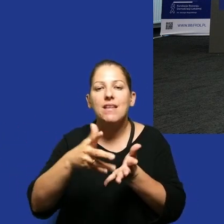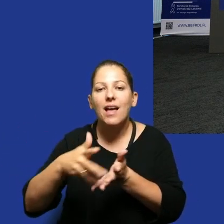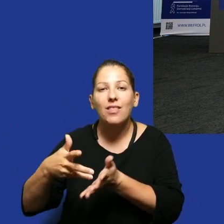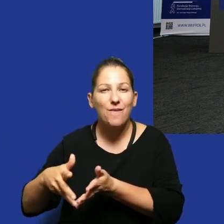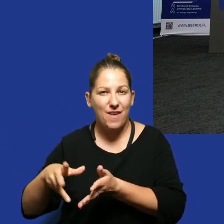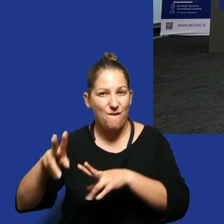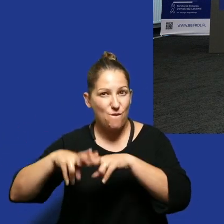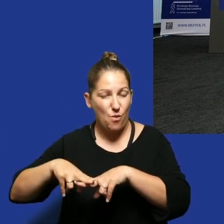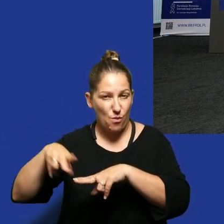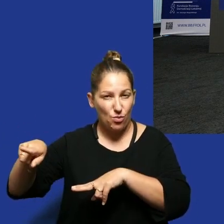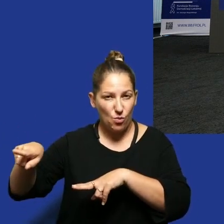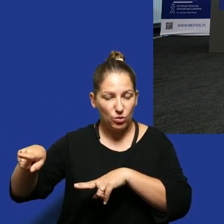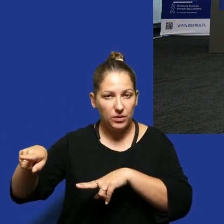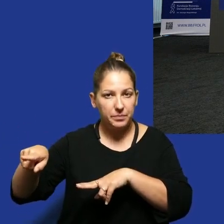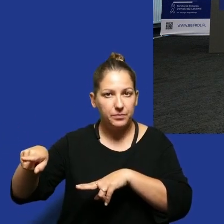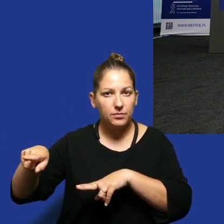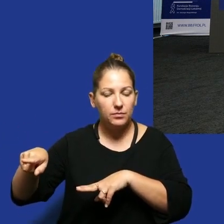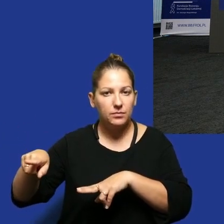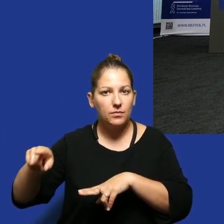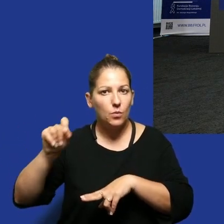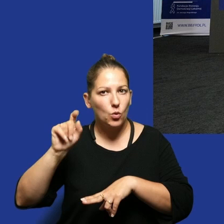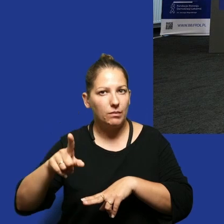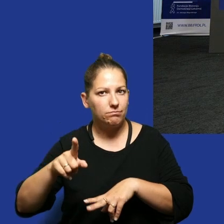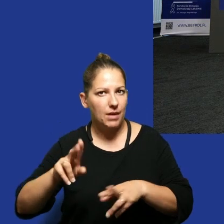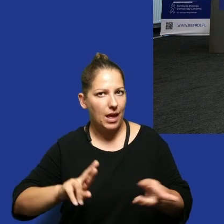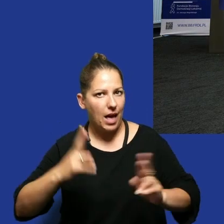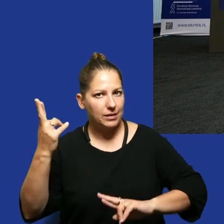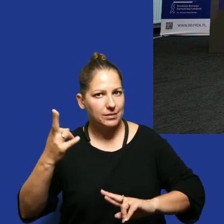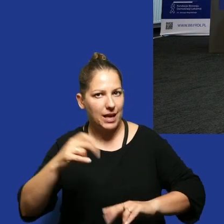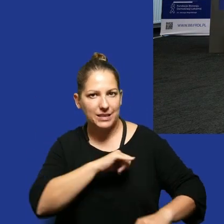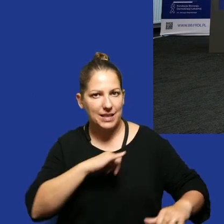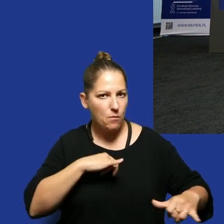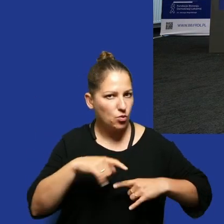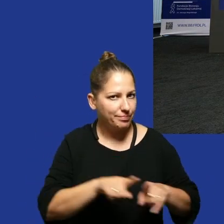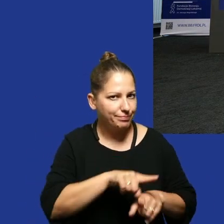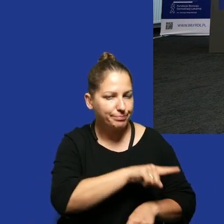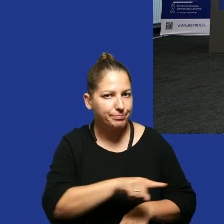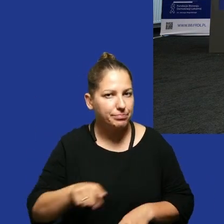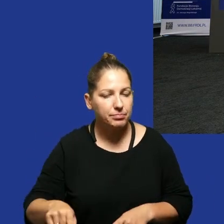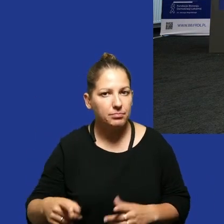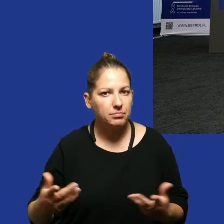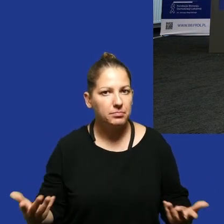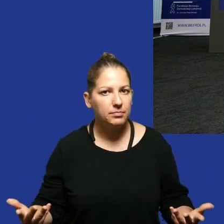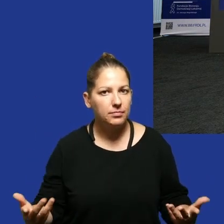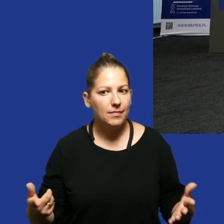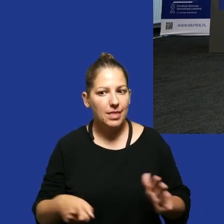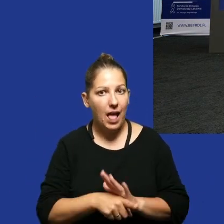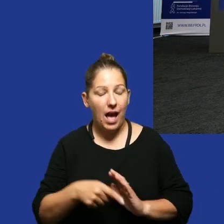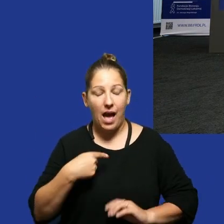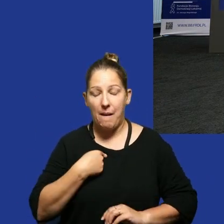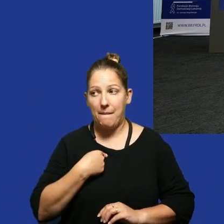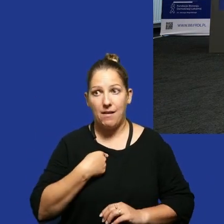z funduszy EOG pojawia się taka sama reakcja jak od samorządów to jest dla mnie